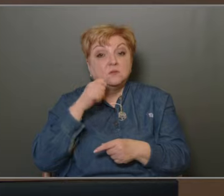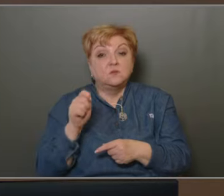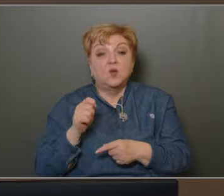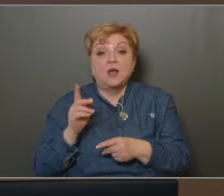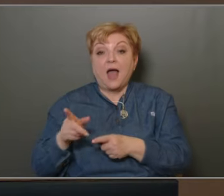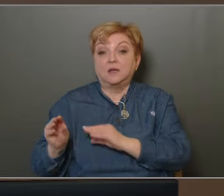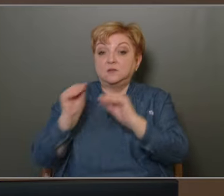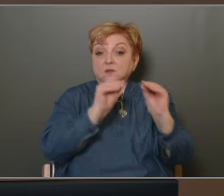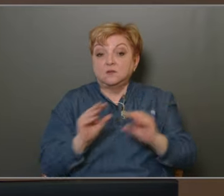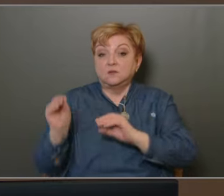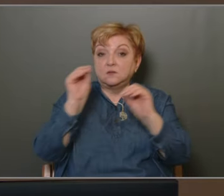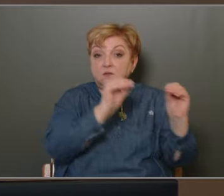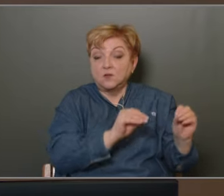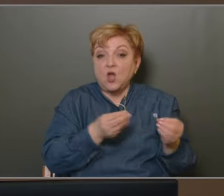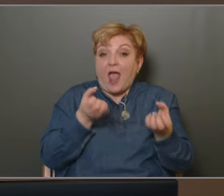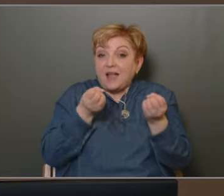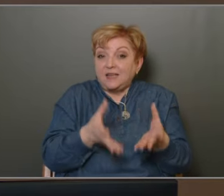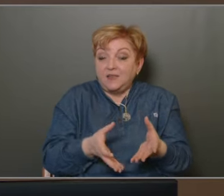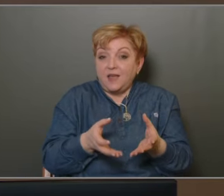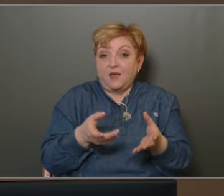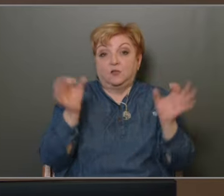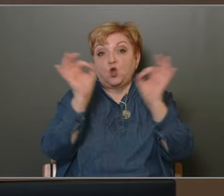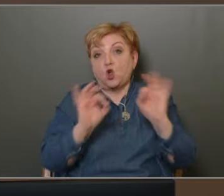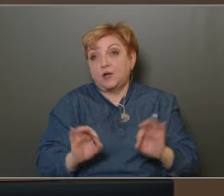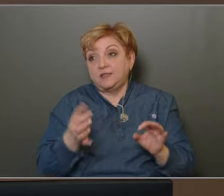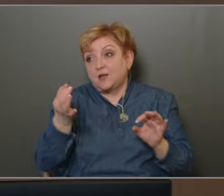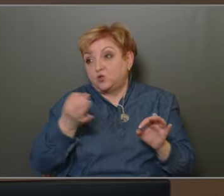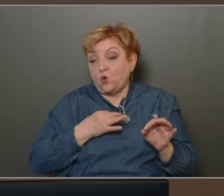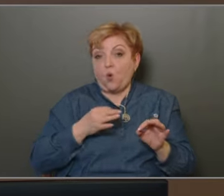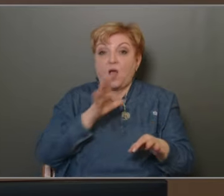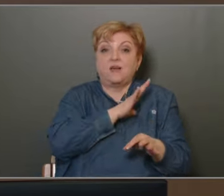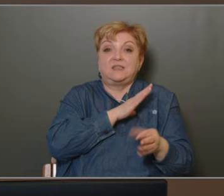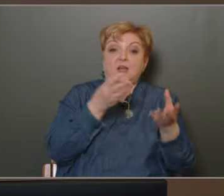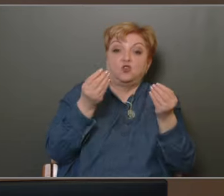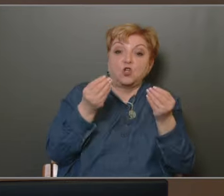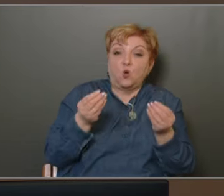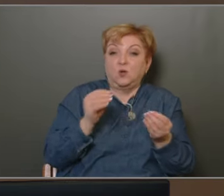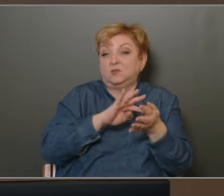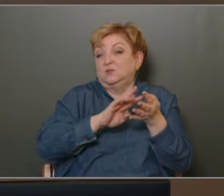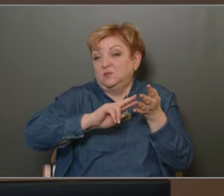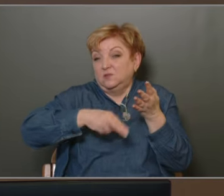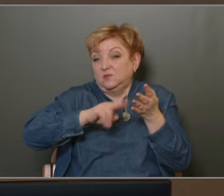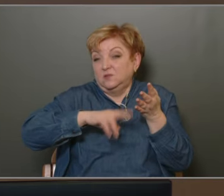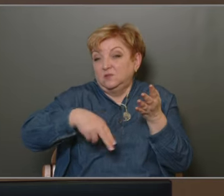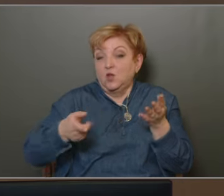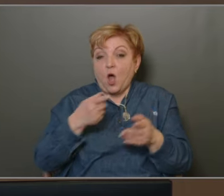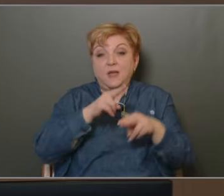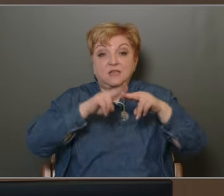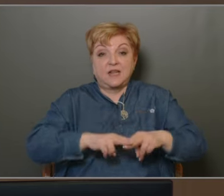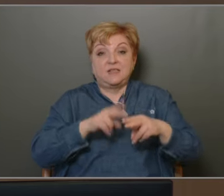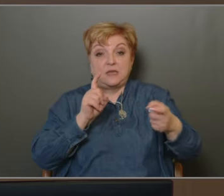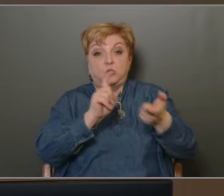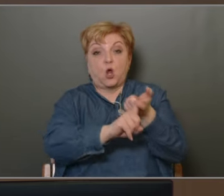átszedálni azokat az engedélyeket, a takarítástól a veszélyes anyagokig, ami ehhez a